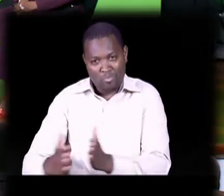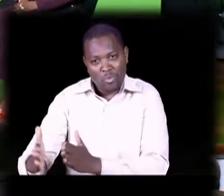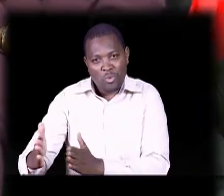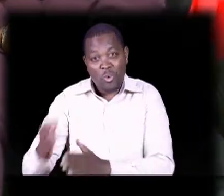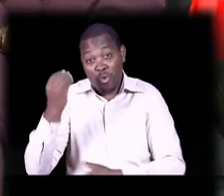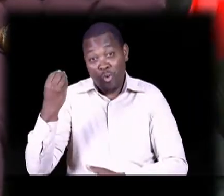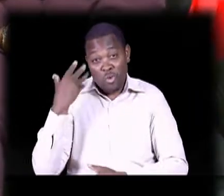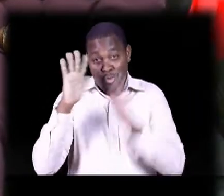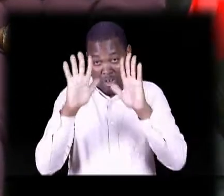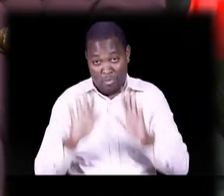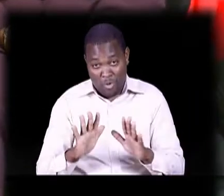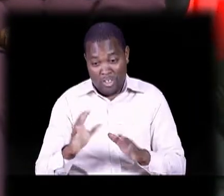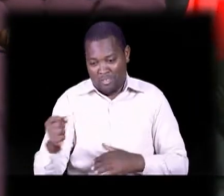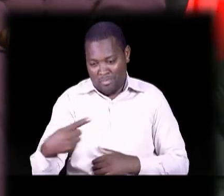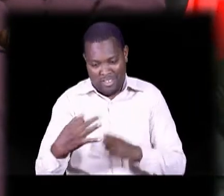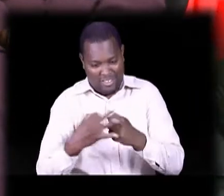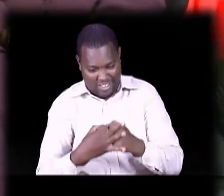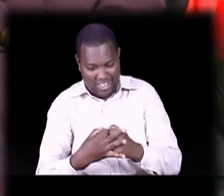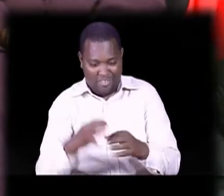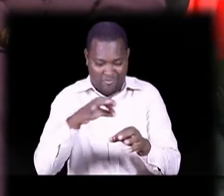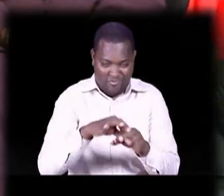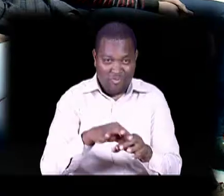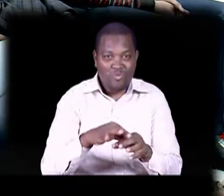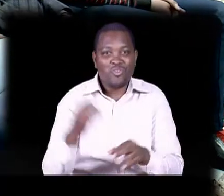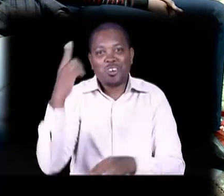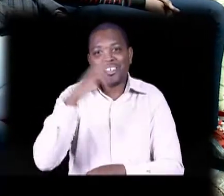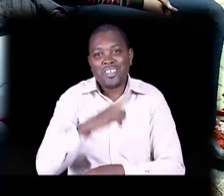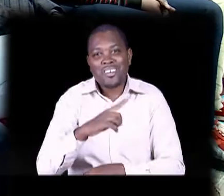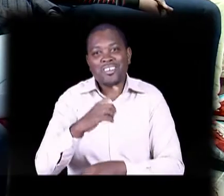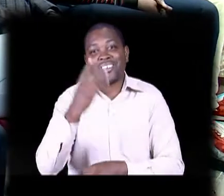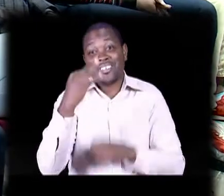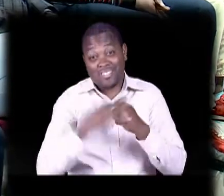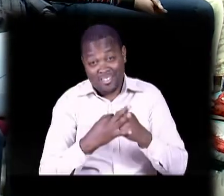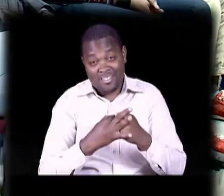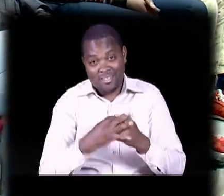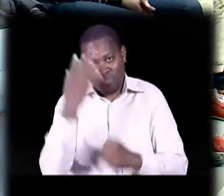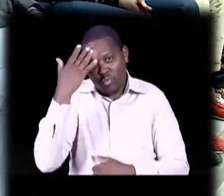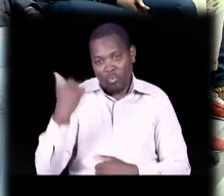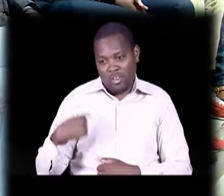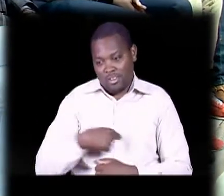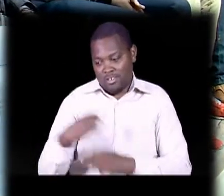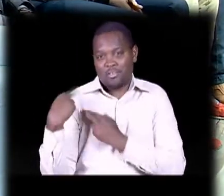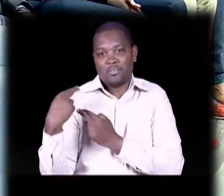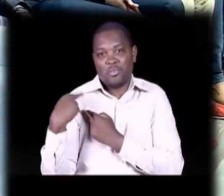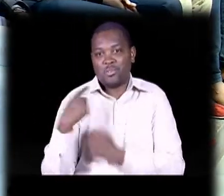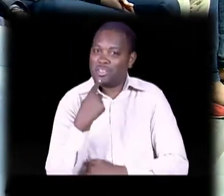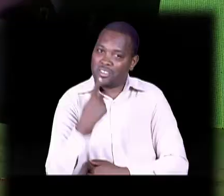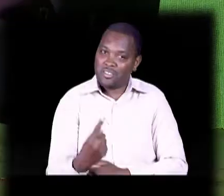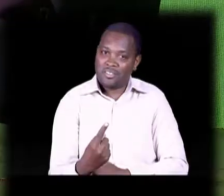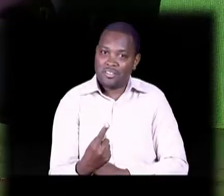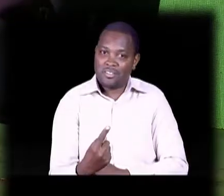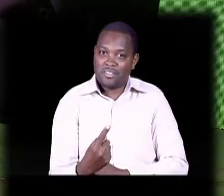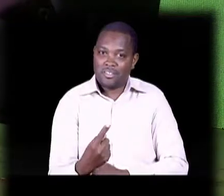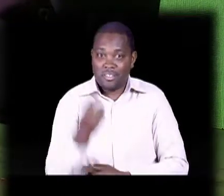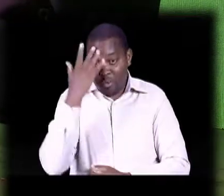nane mwezi wa ogas ambaye tuteka Kura ndani ya devi Jusiti ndio kuse? Kusema Wewe ndio kuse? Kusema